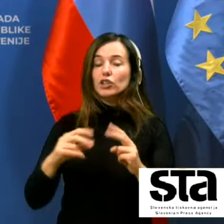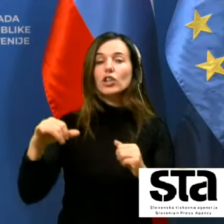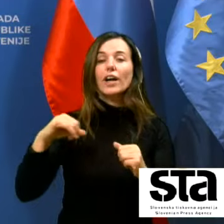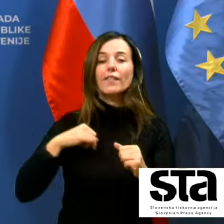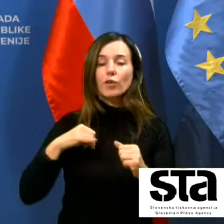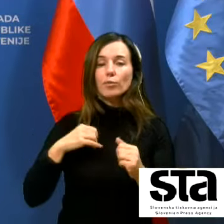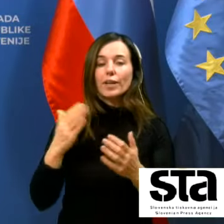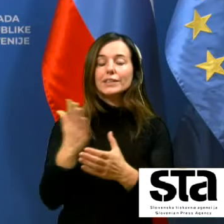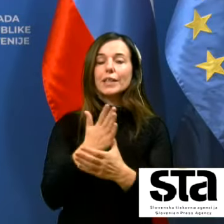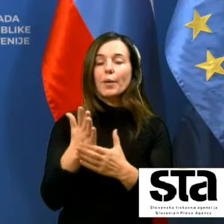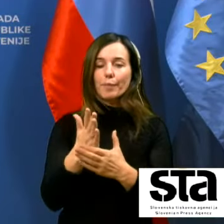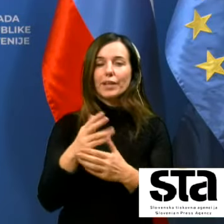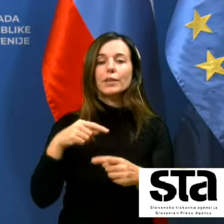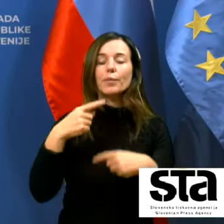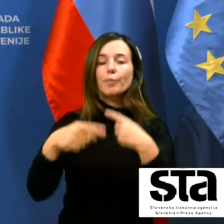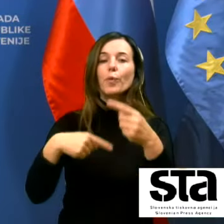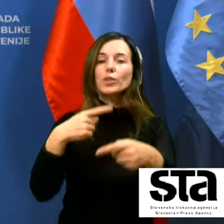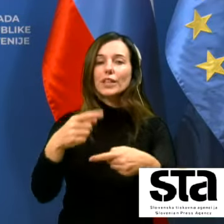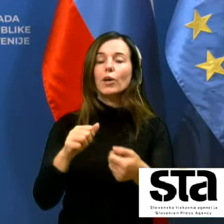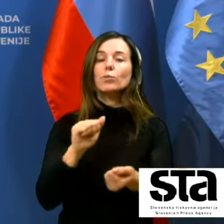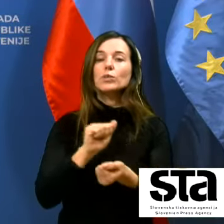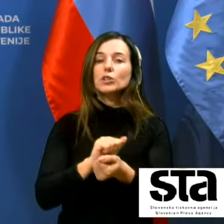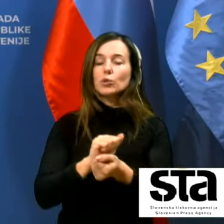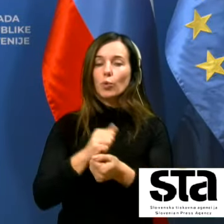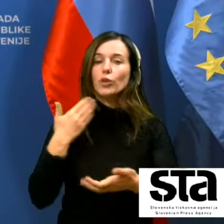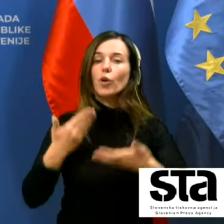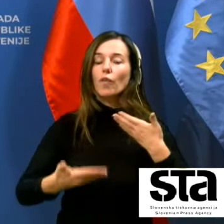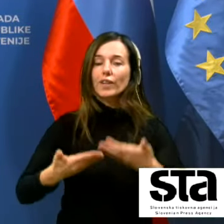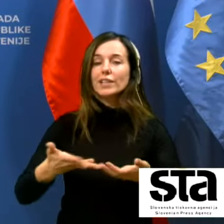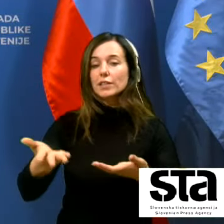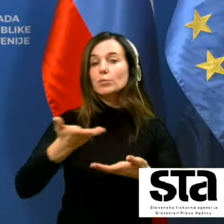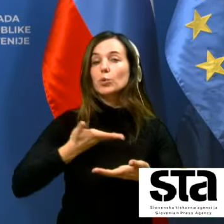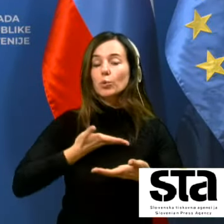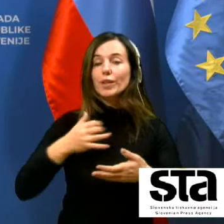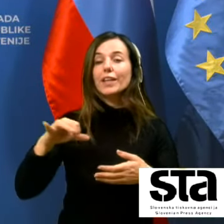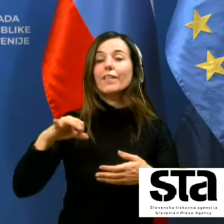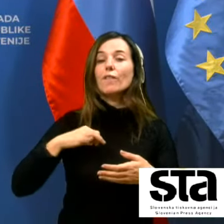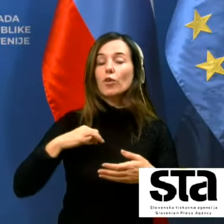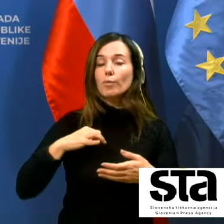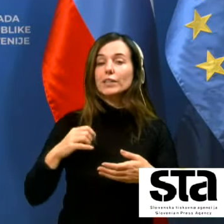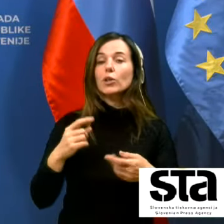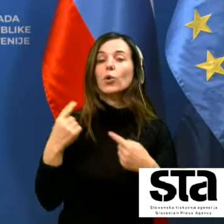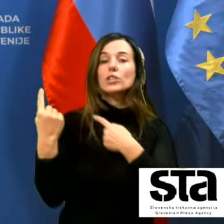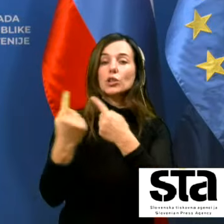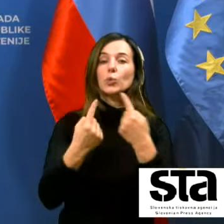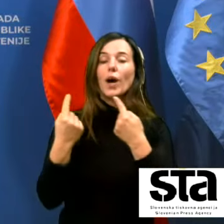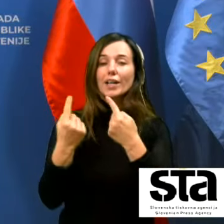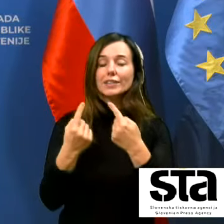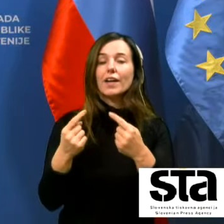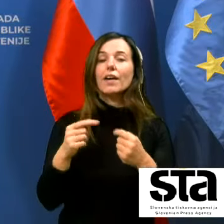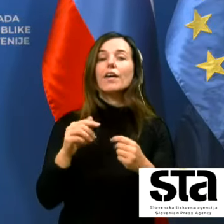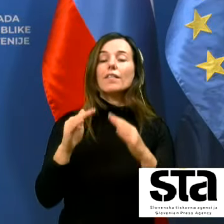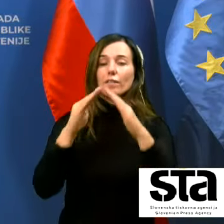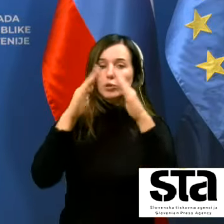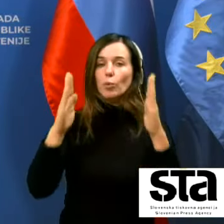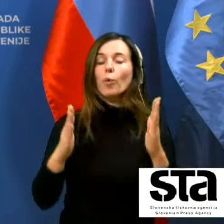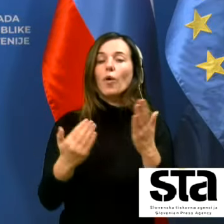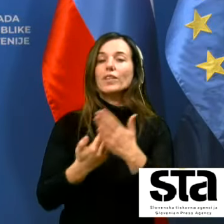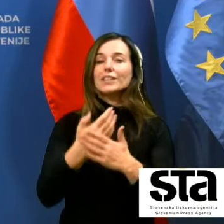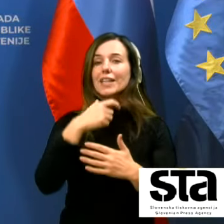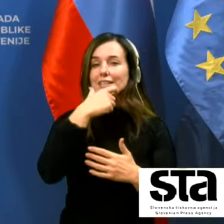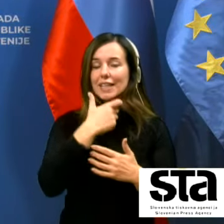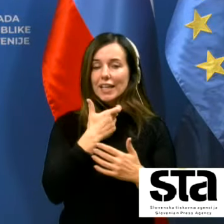med potekom tiskovne konference smo vendar le dobili informacijo o razmerah v domovih za starejše